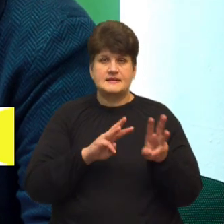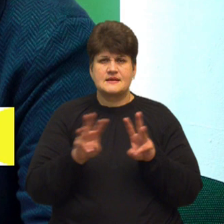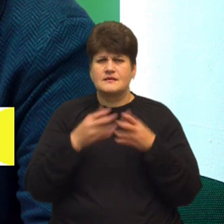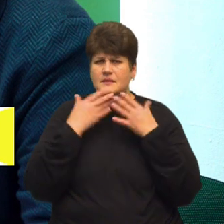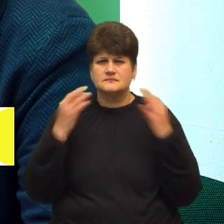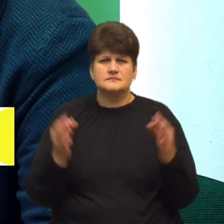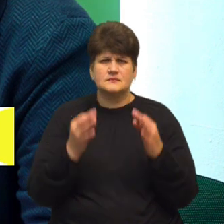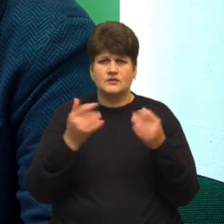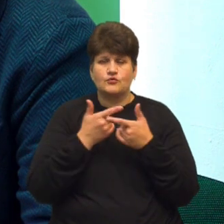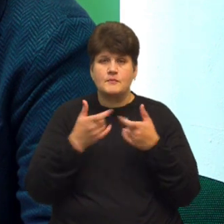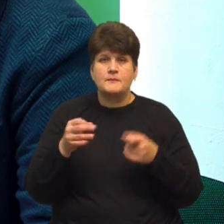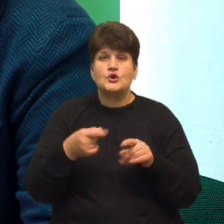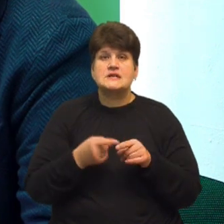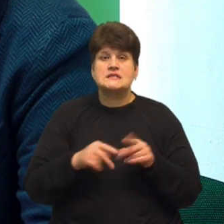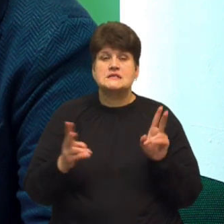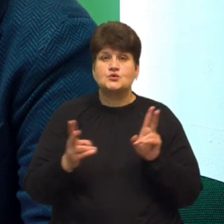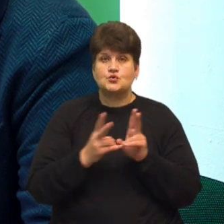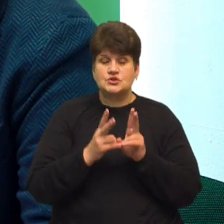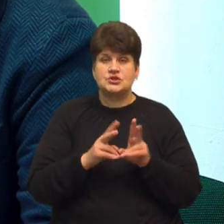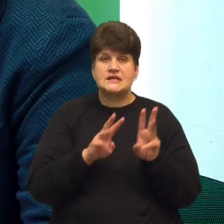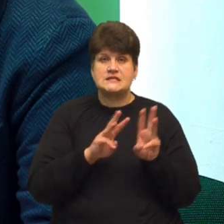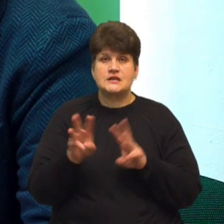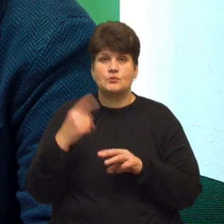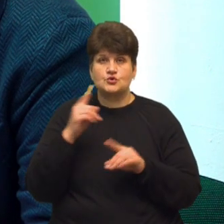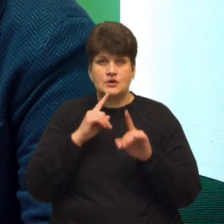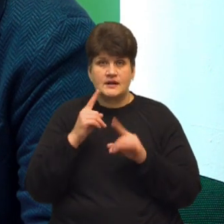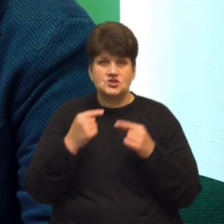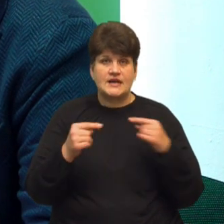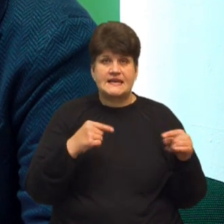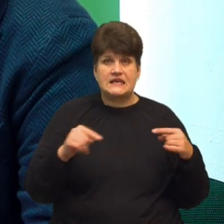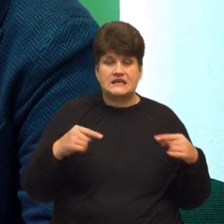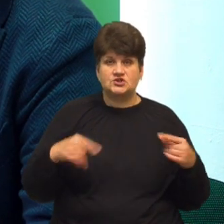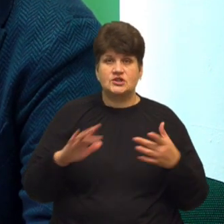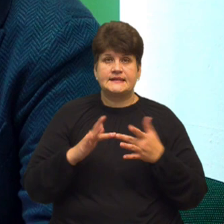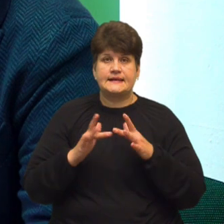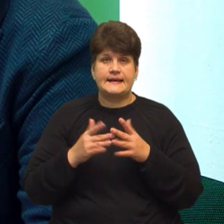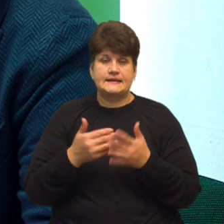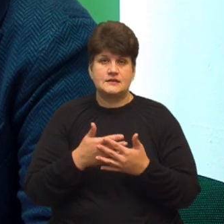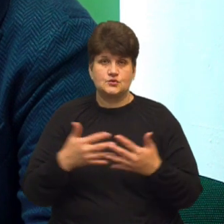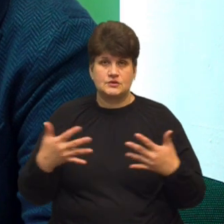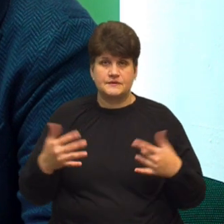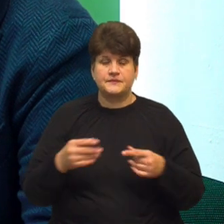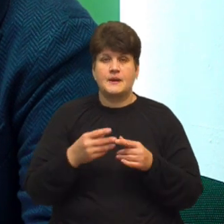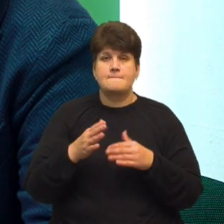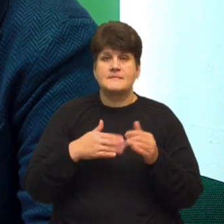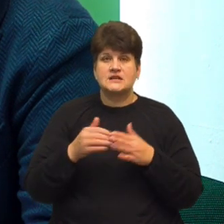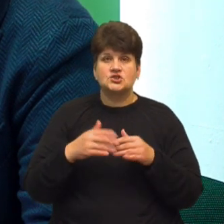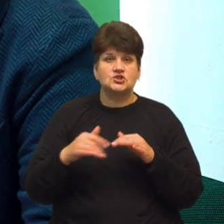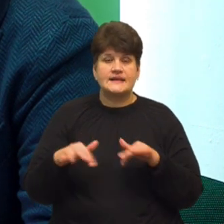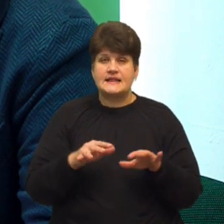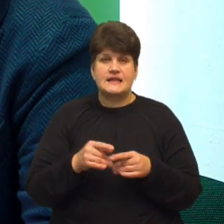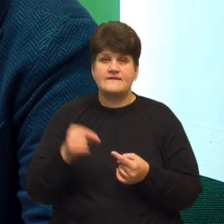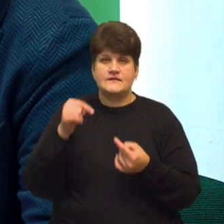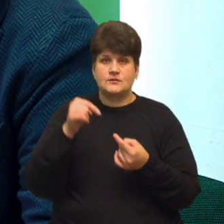жодної інформації про такі зустрічі, ні на сайті обласної ради, ні на якихось інших інтернет-ресурсах. Наступне, практична діяльність не відповідає основним